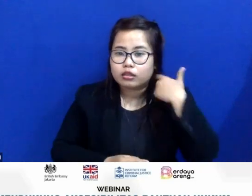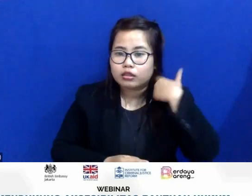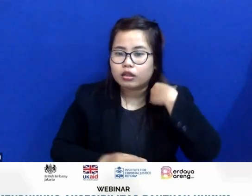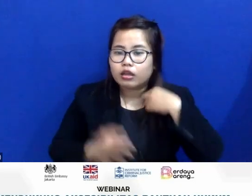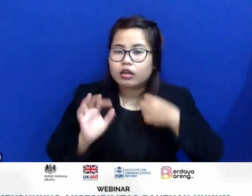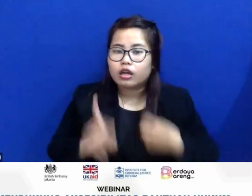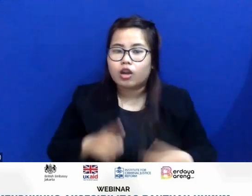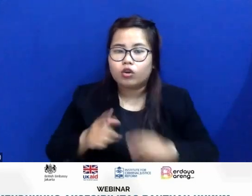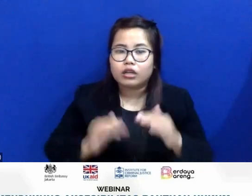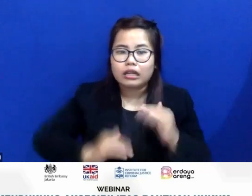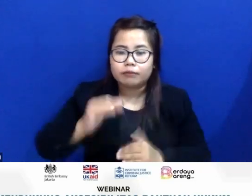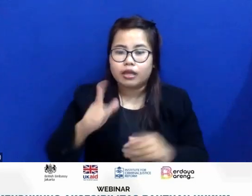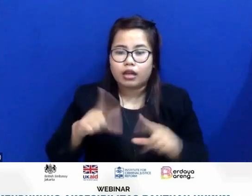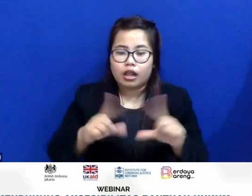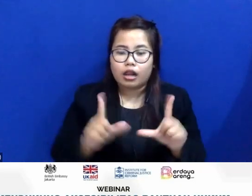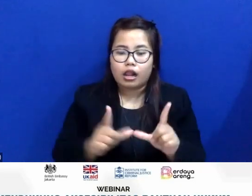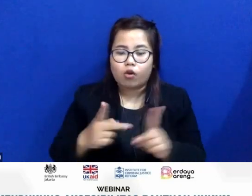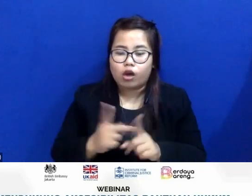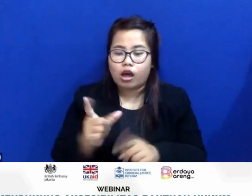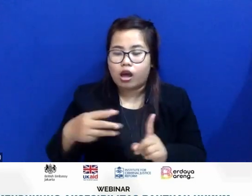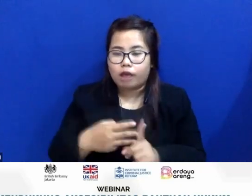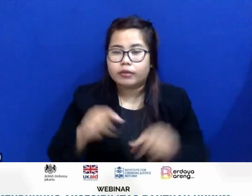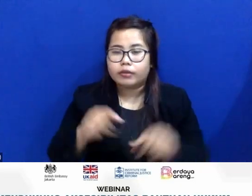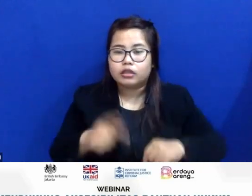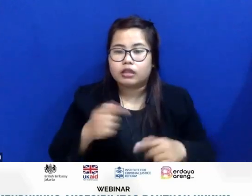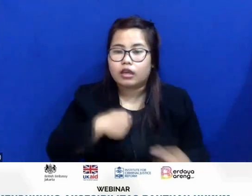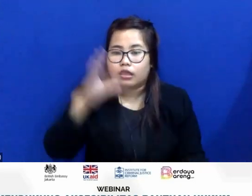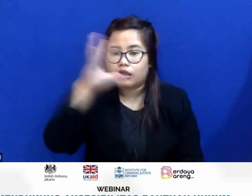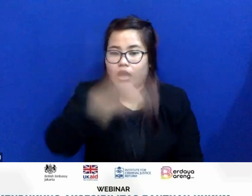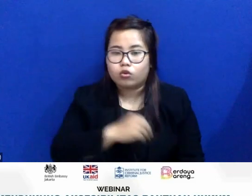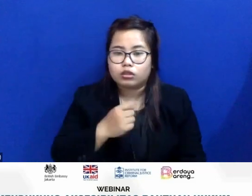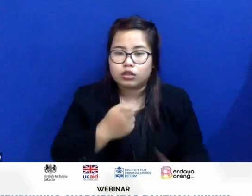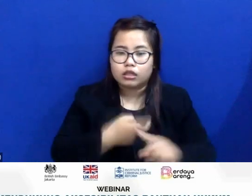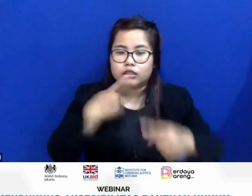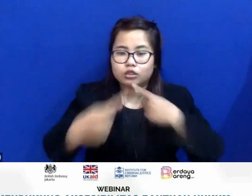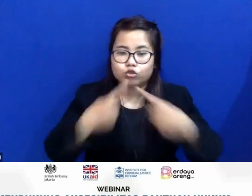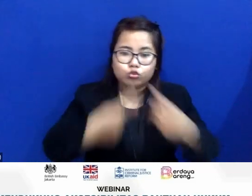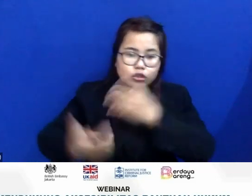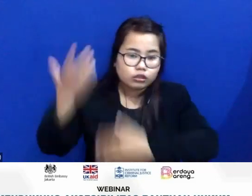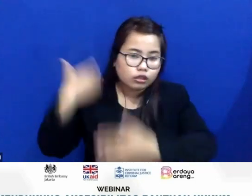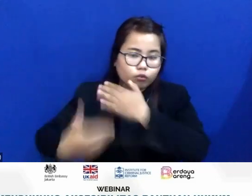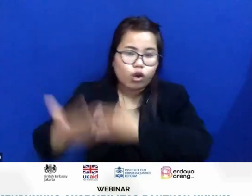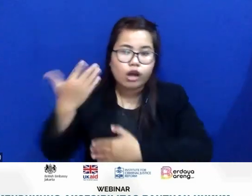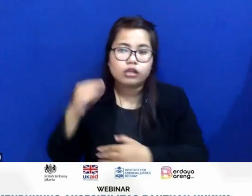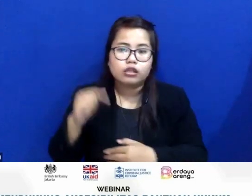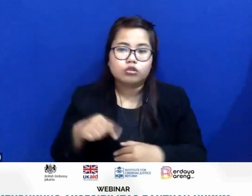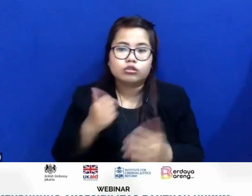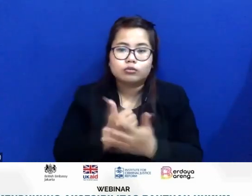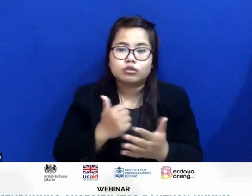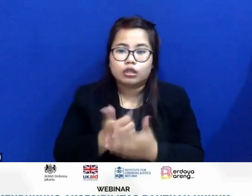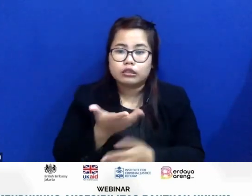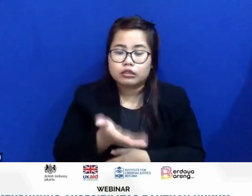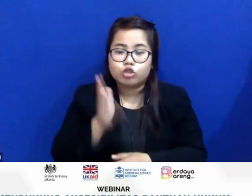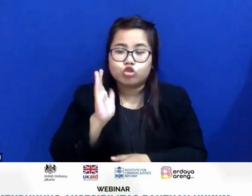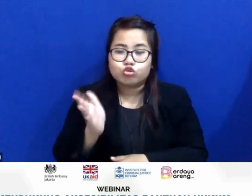dari law hub ini adalah yang saya tahu, tempore diskusi itu, dia sudah menentukan